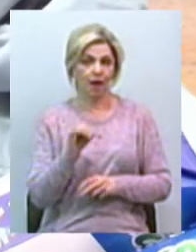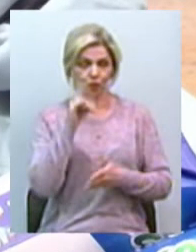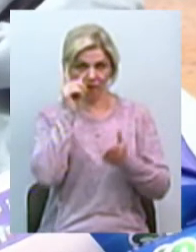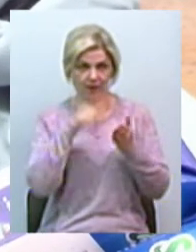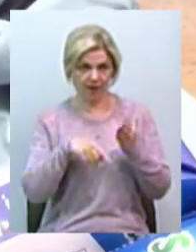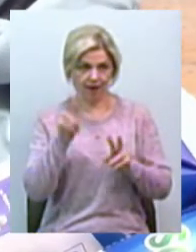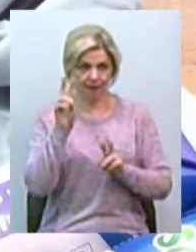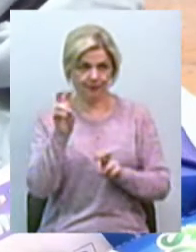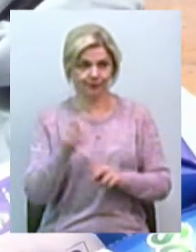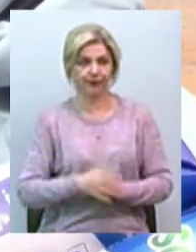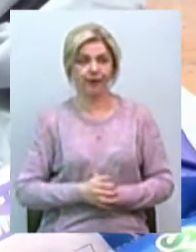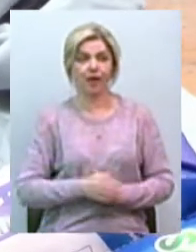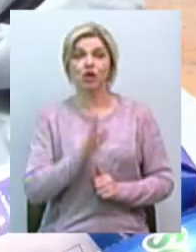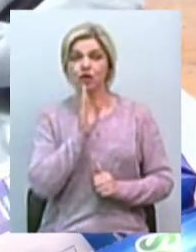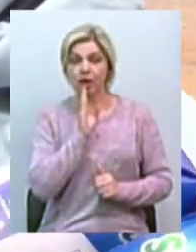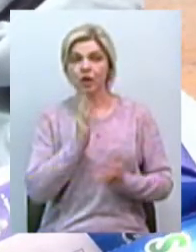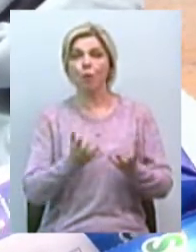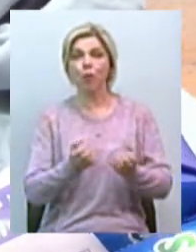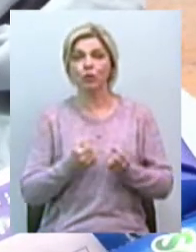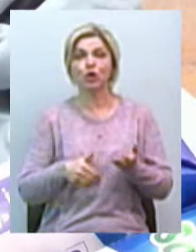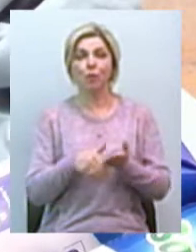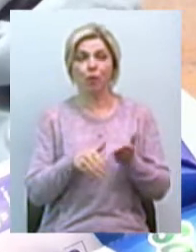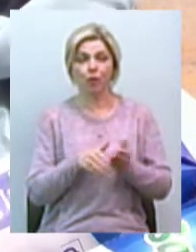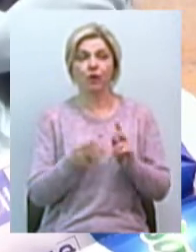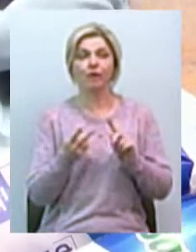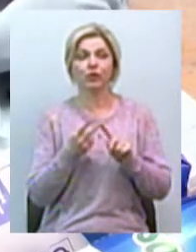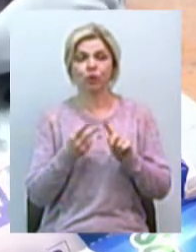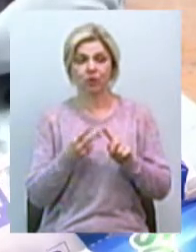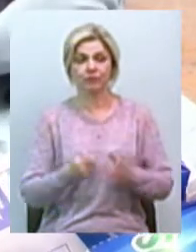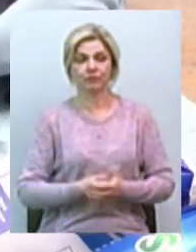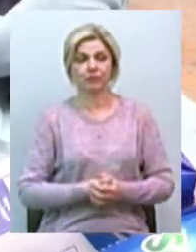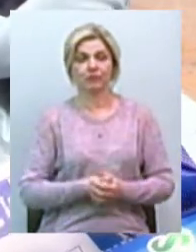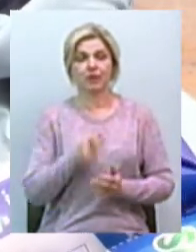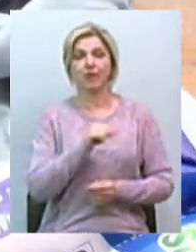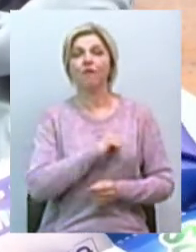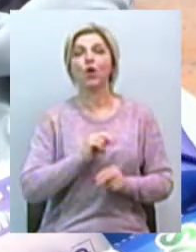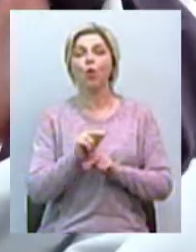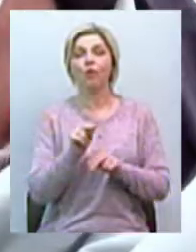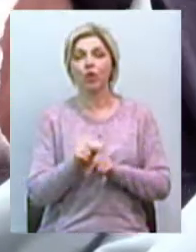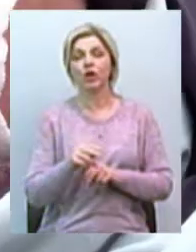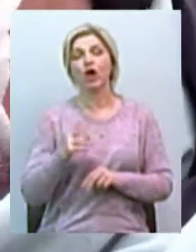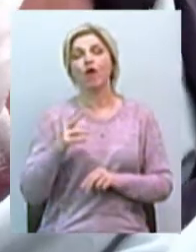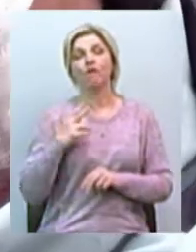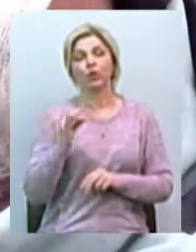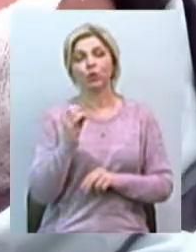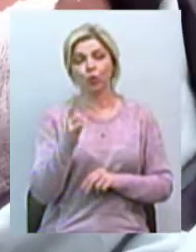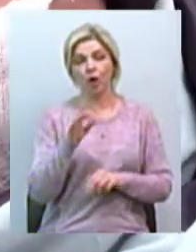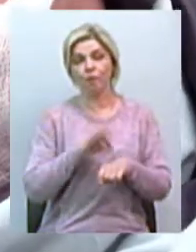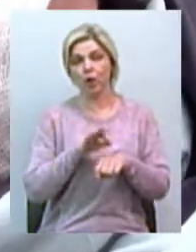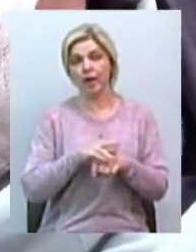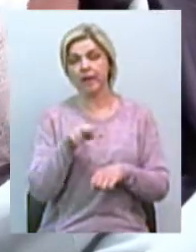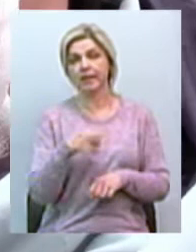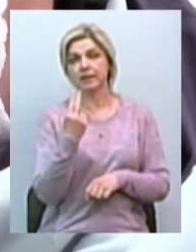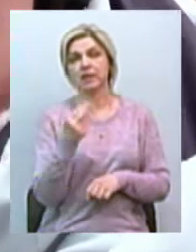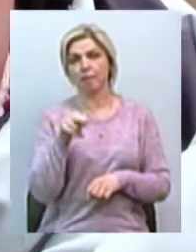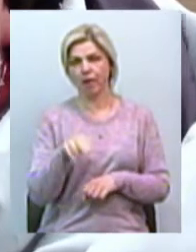Дар'я Тимофій допомогу отримує вдруге. Жінка сама виховує 16-річного внука хворого на ДЦП. Хлопчик